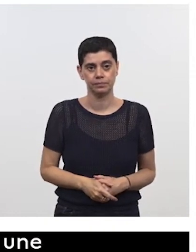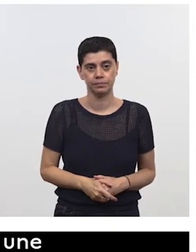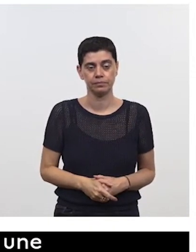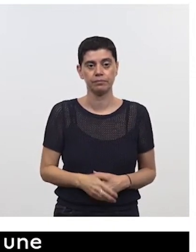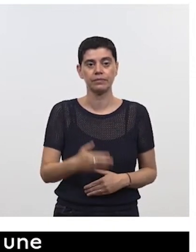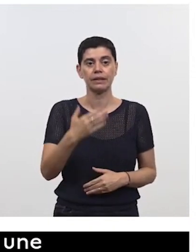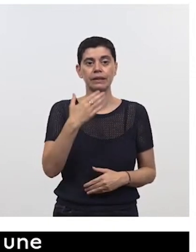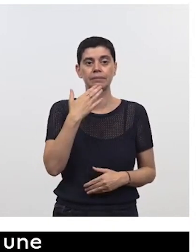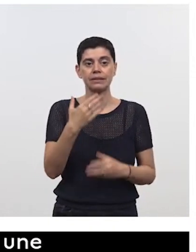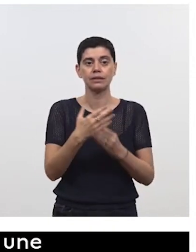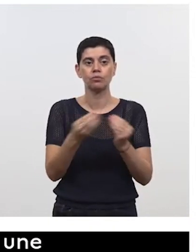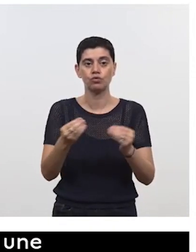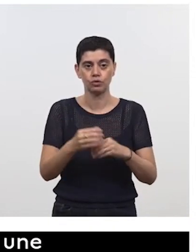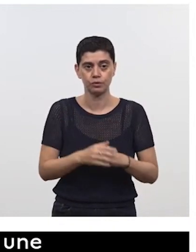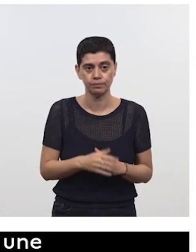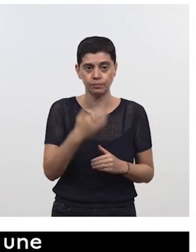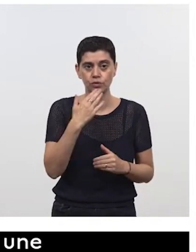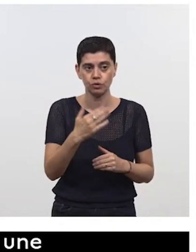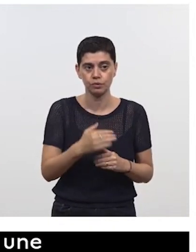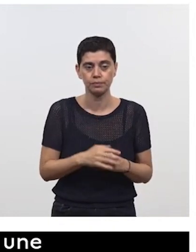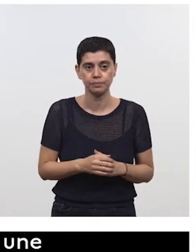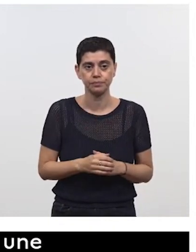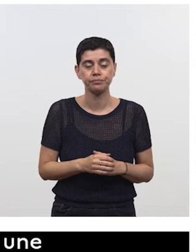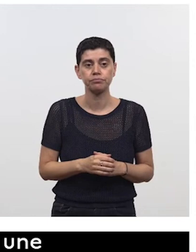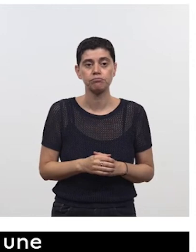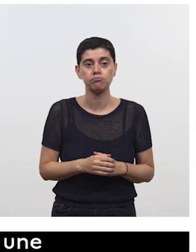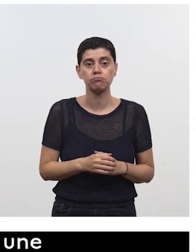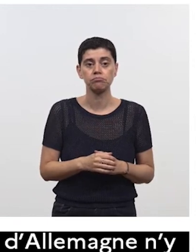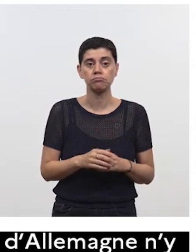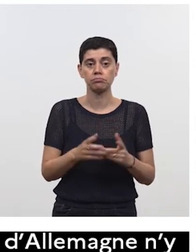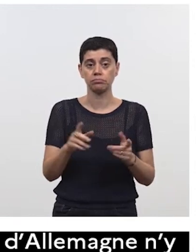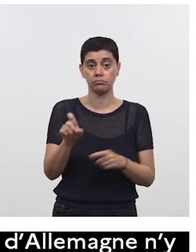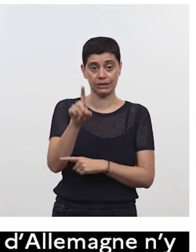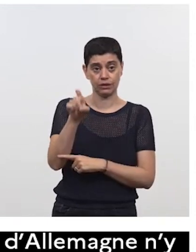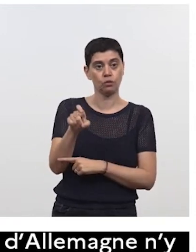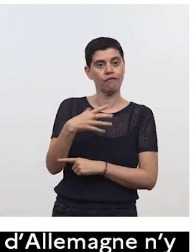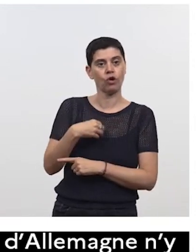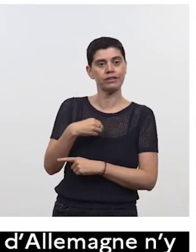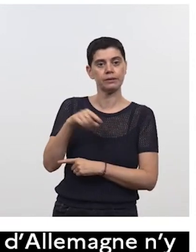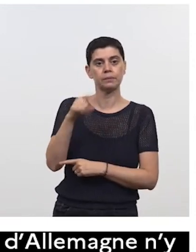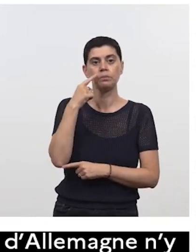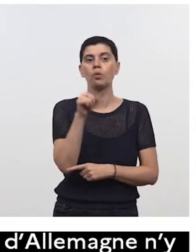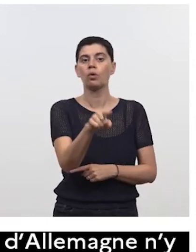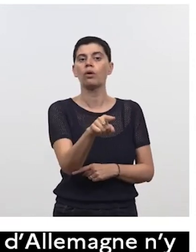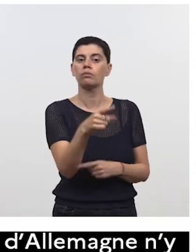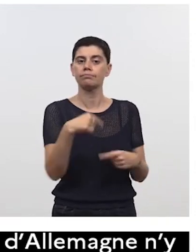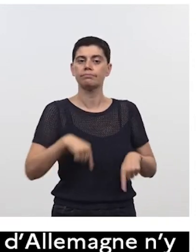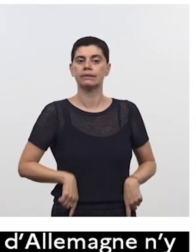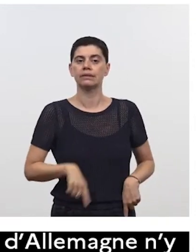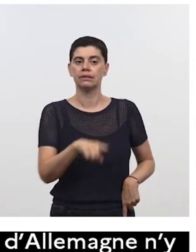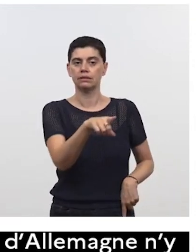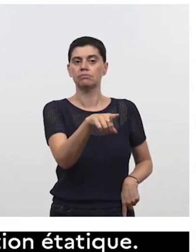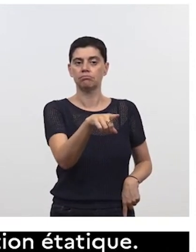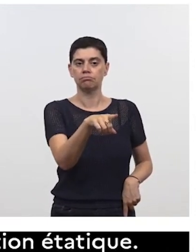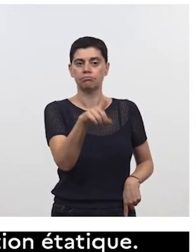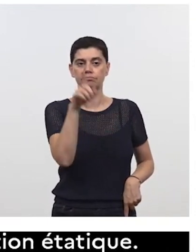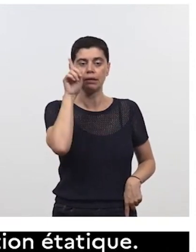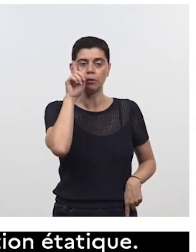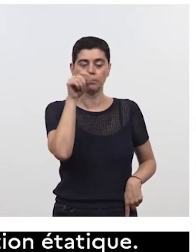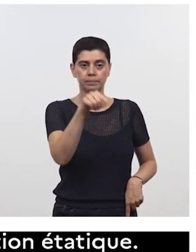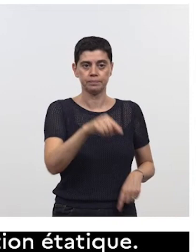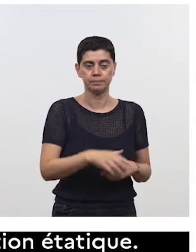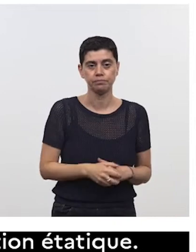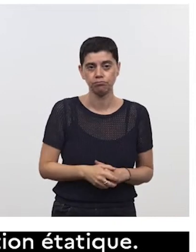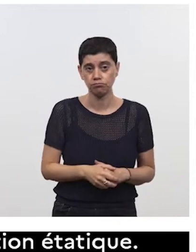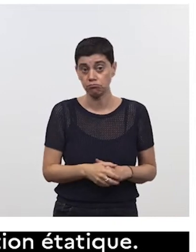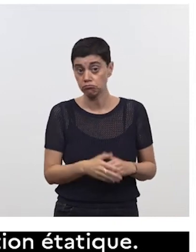Merci, bonjour, Romain Miel-Carec, indépendant. Une première question pour M. Pistorius. Est-ce que vous avez, vous, des éléments